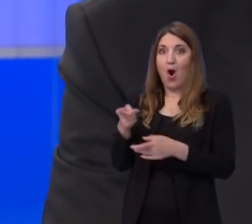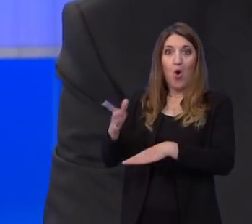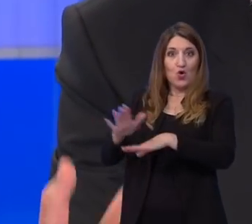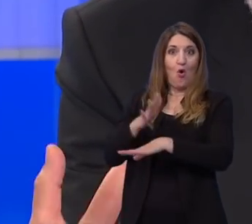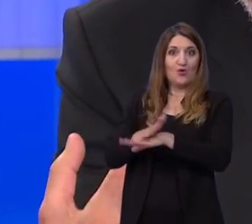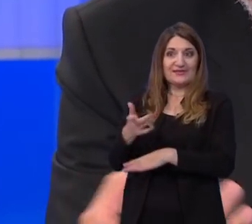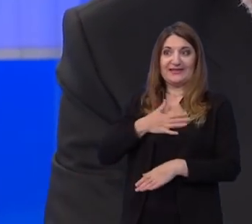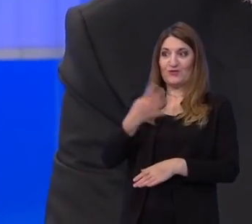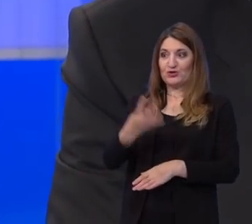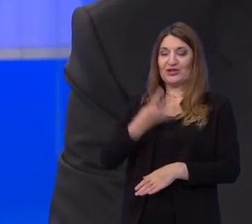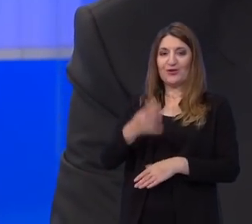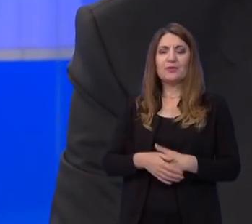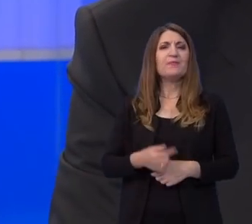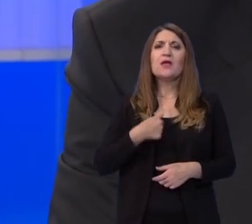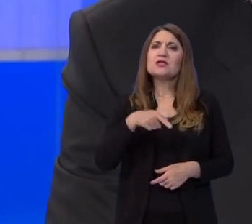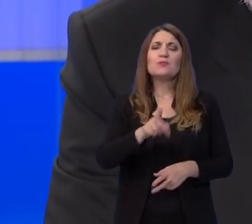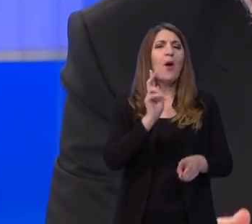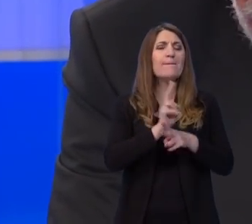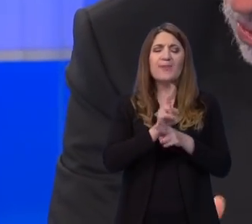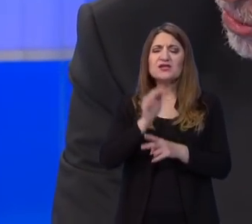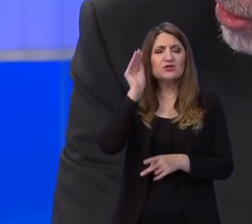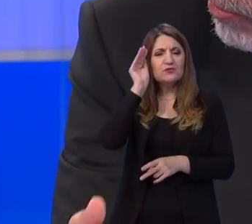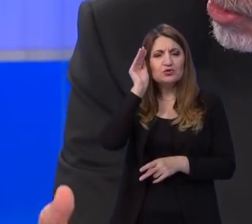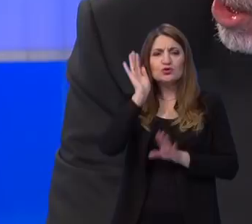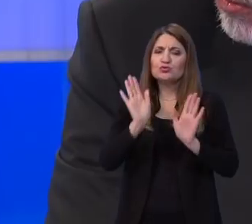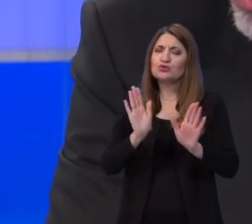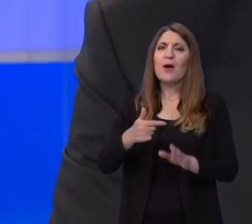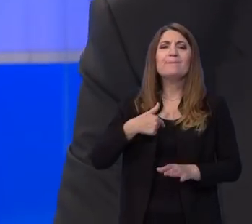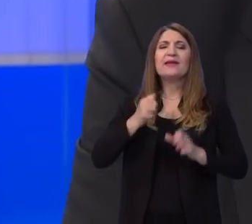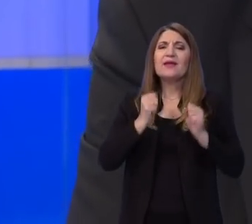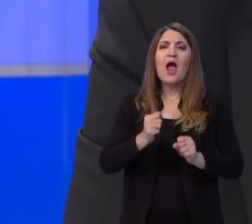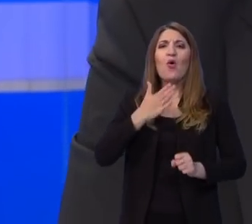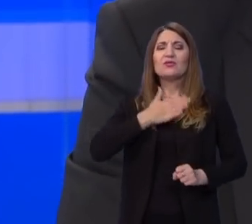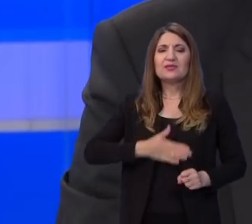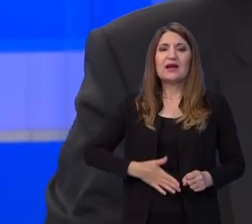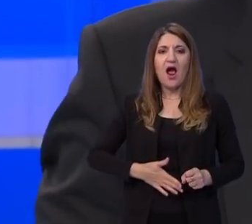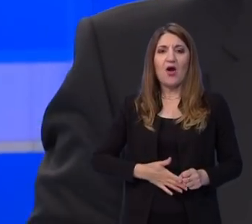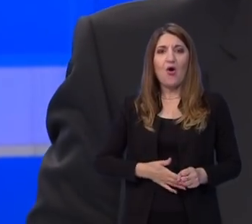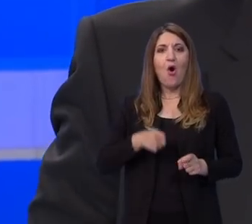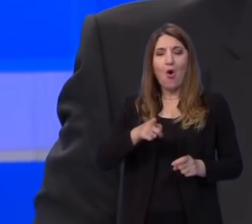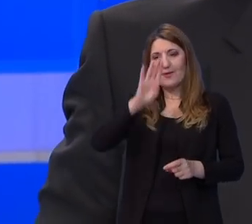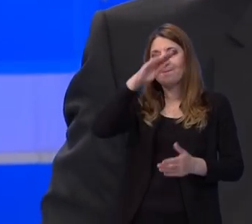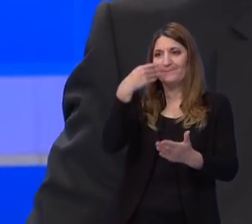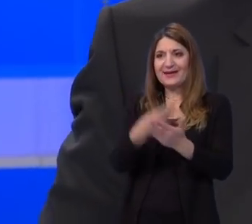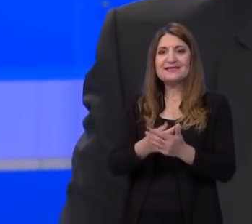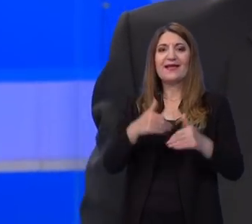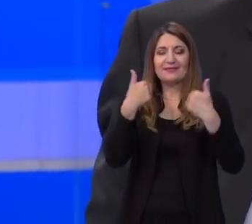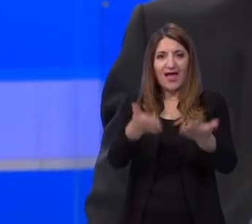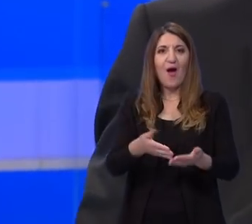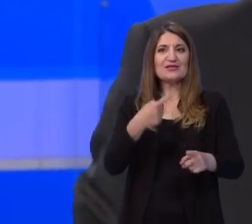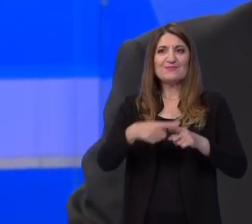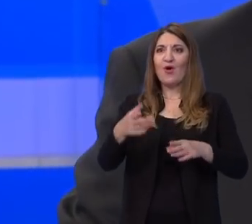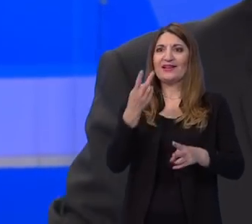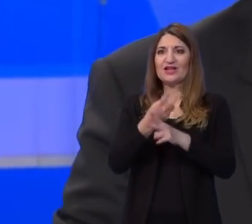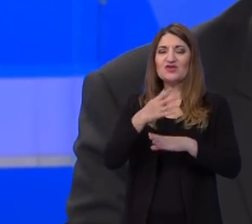školovanja. da, po zato jer sam ja vrlo pažljivo slušao. Izuzetno mi je drago što je odao priznanje državnoj